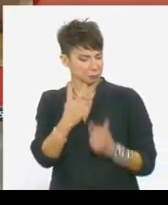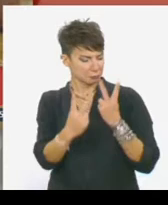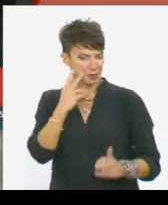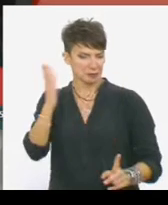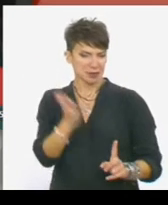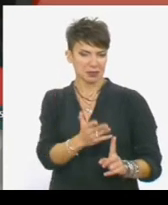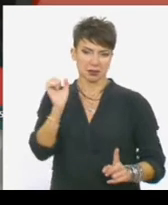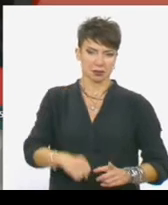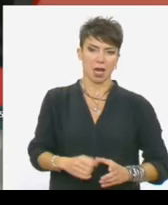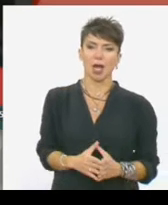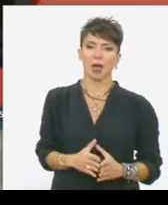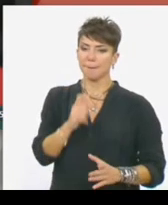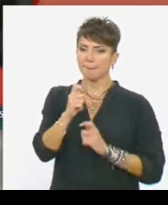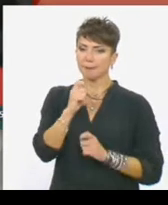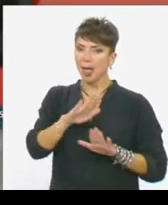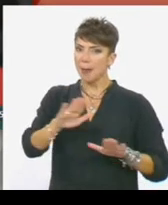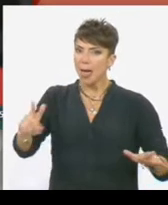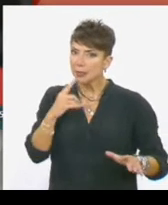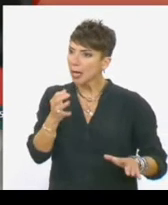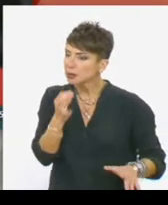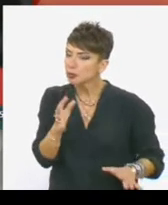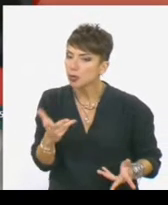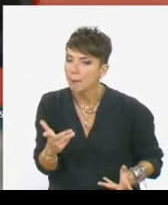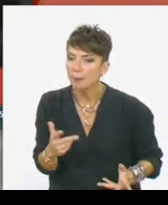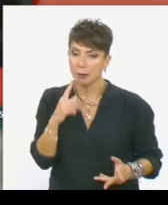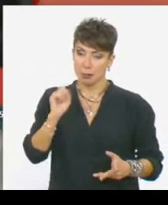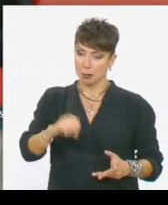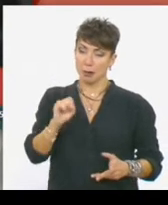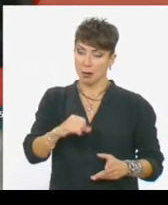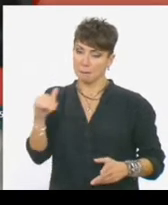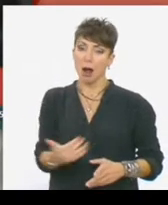συμπεριφορές. Τα παιδιά σας είπαν ότι κακοποιήθηκαν σεξουαλικά. Ναι.